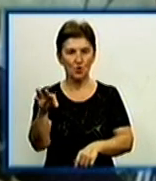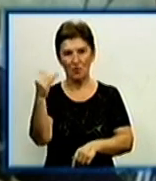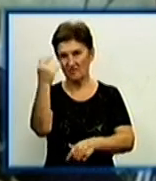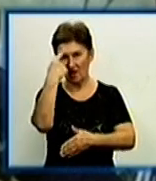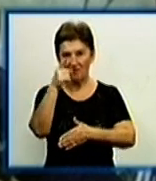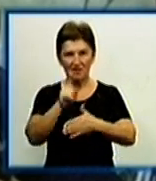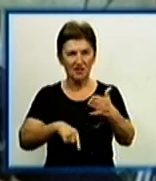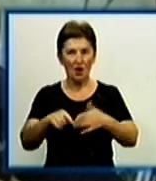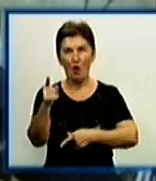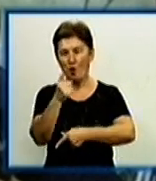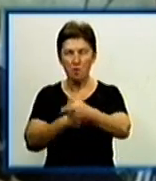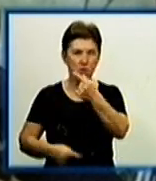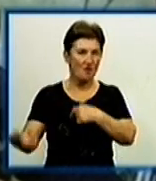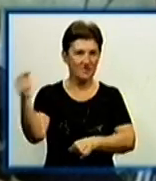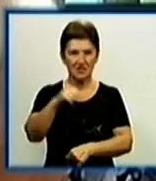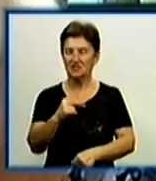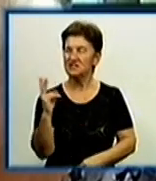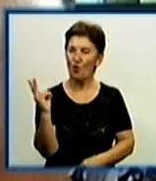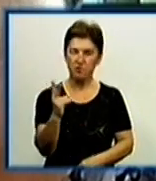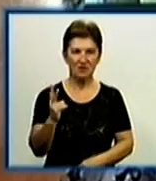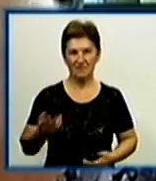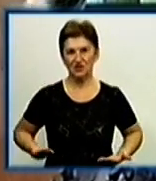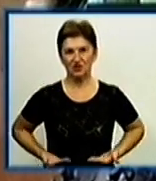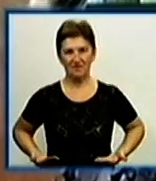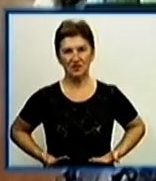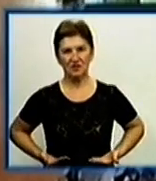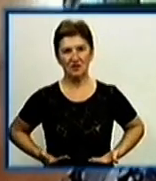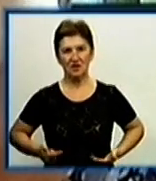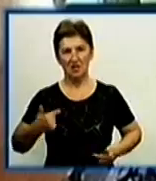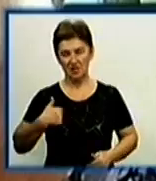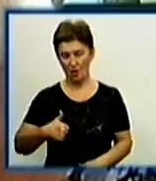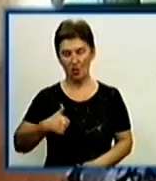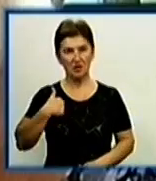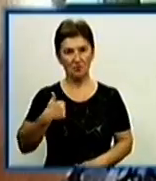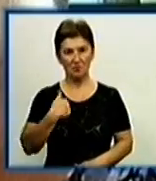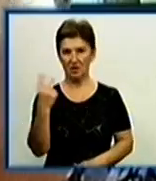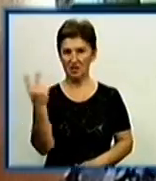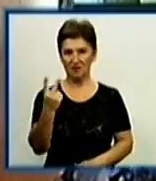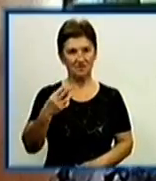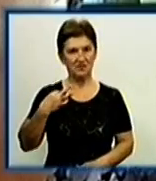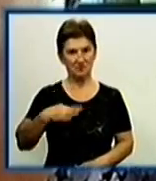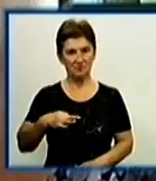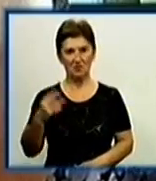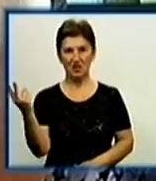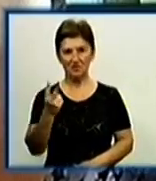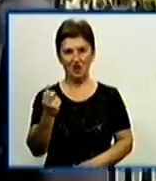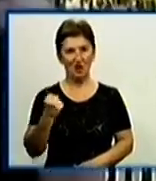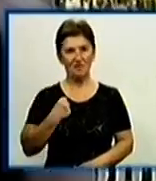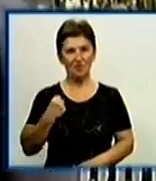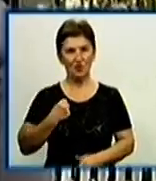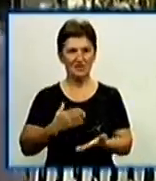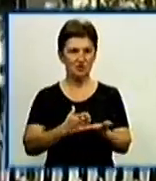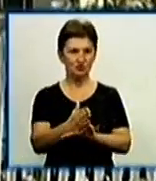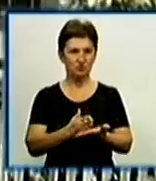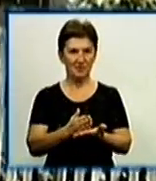живим додому повернуться обидва її сини. Я дуже горда тим, що в мене двоє синів і двоє військовослужбовців. Не